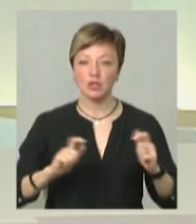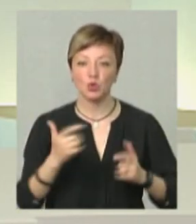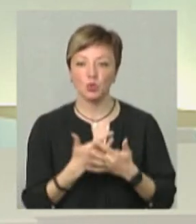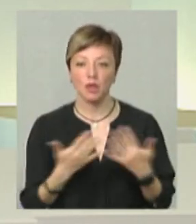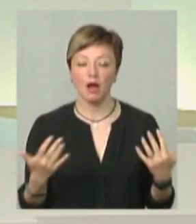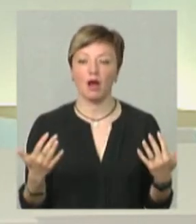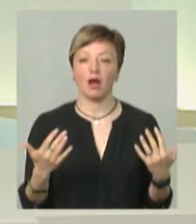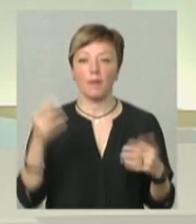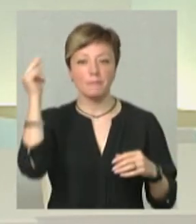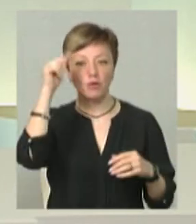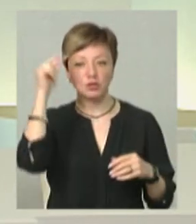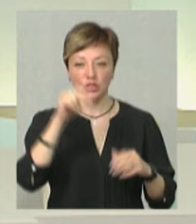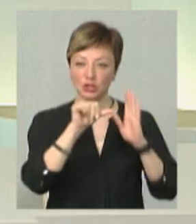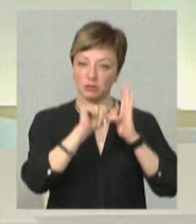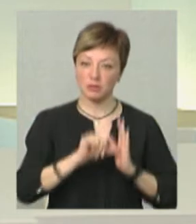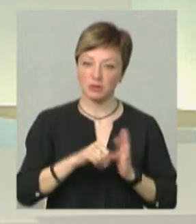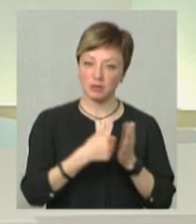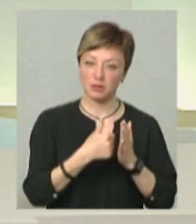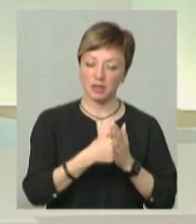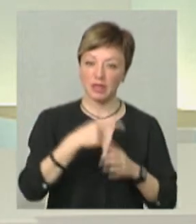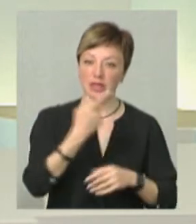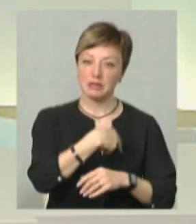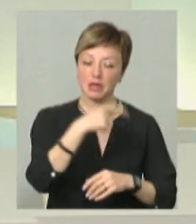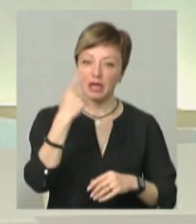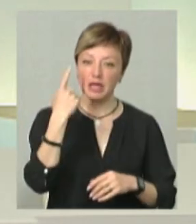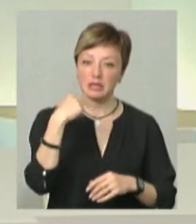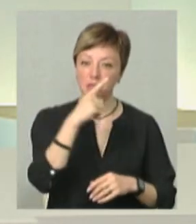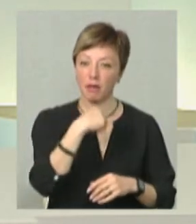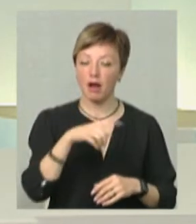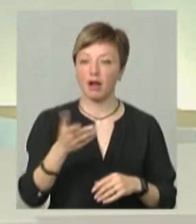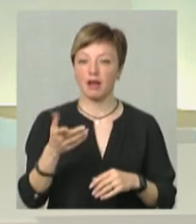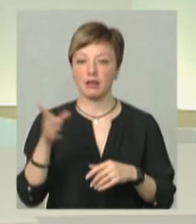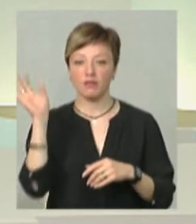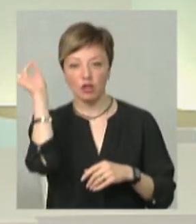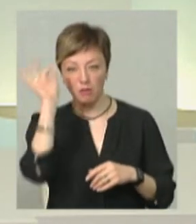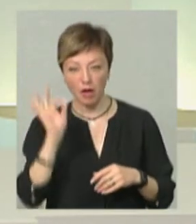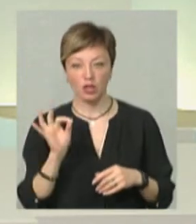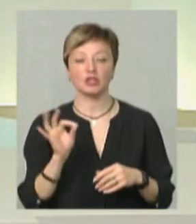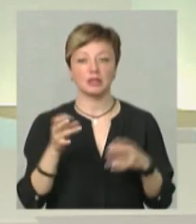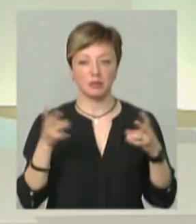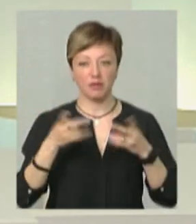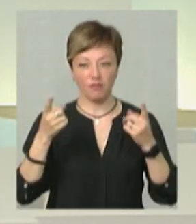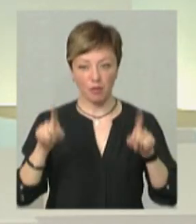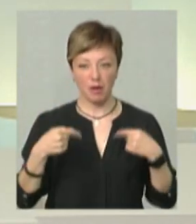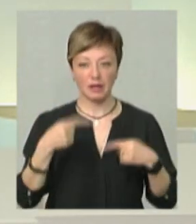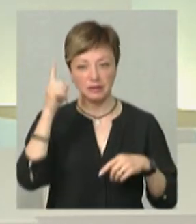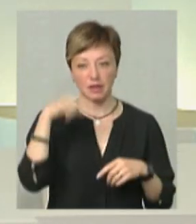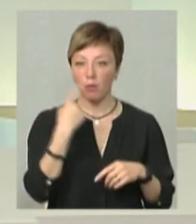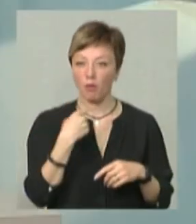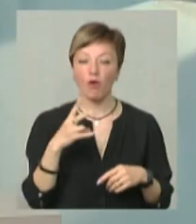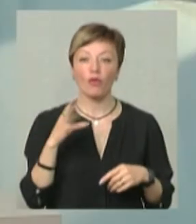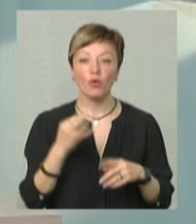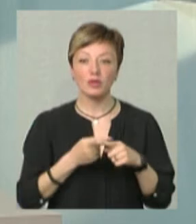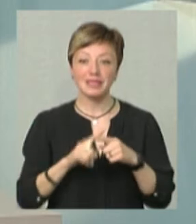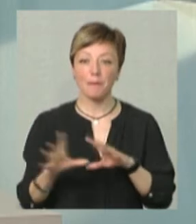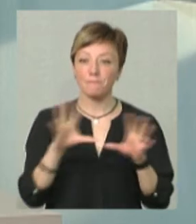інститутах, повчитись семестр, наприклад, в Іспанії або в Німеччині. Звичайно, для цього вимагається знання мови. Але